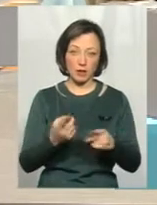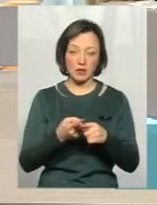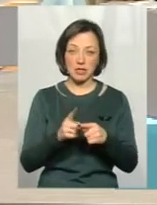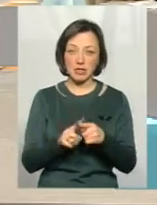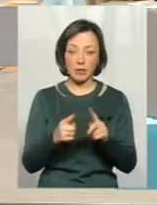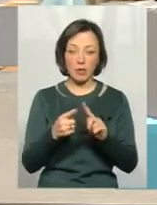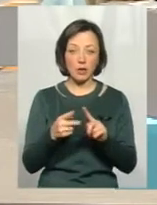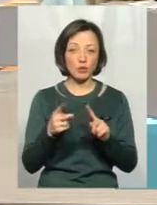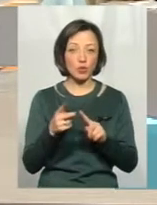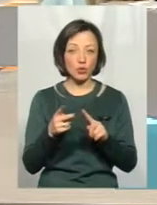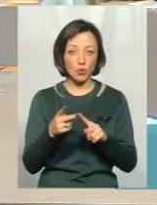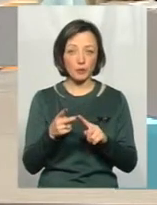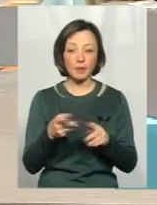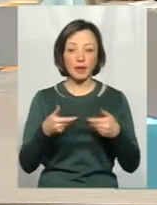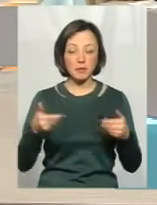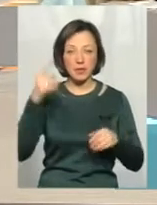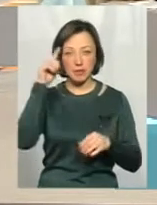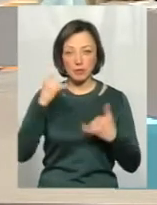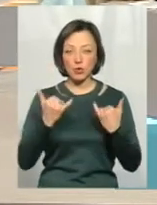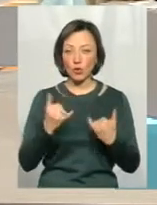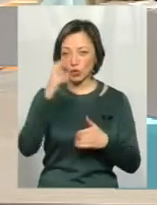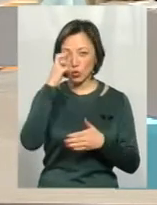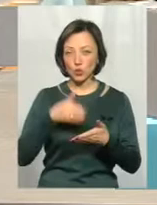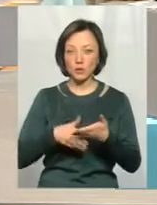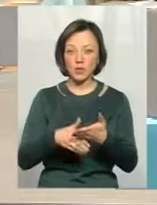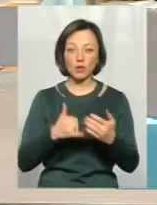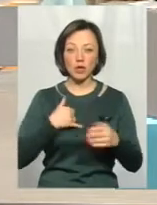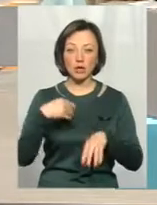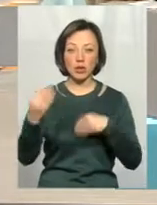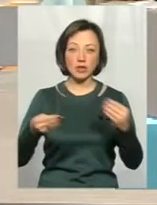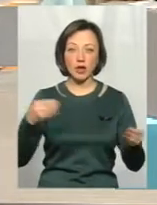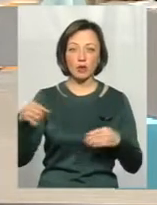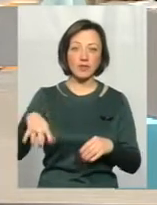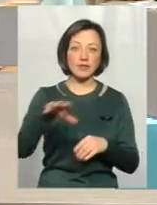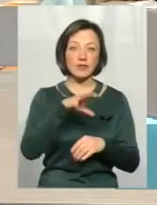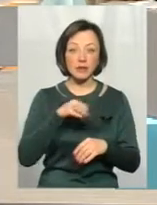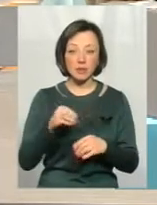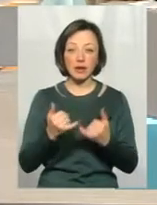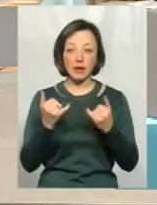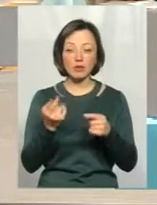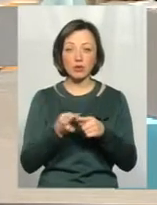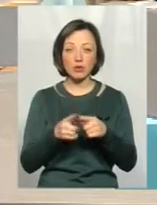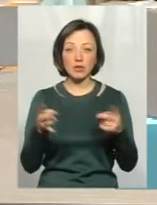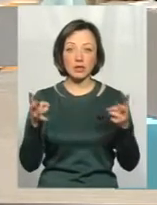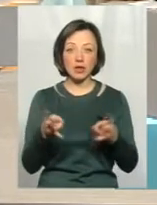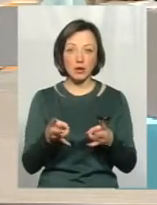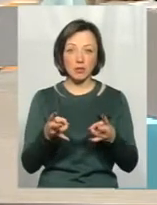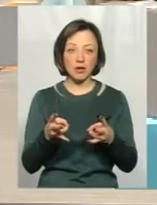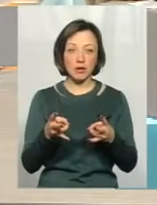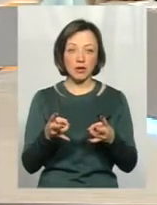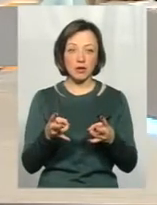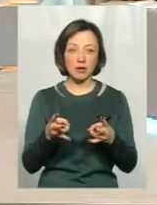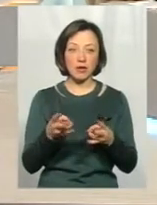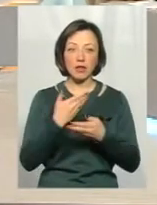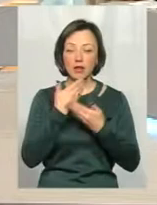по-перше. По-друге, ми знаємо сьогодні, що субсидії в нас роздаються на право і на ліво. Для цього тільки треба досить погано, чи